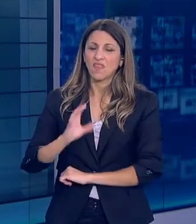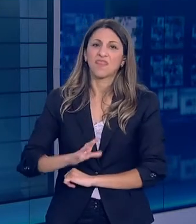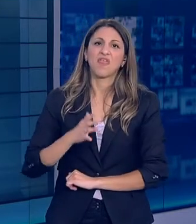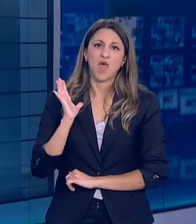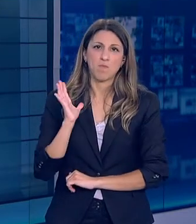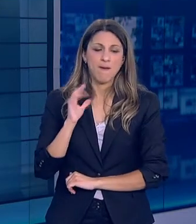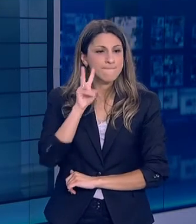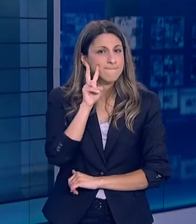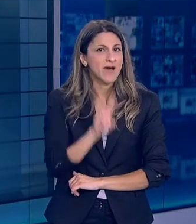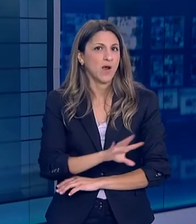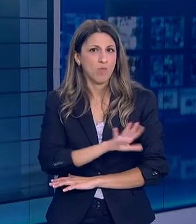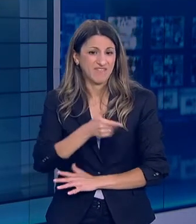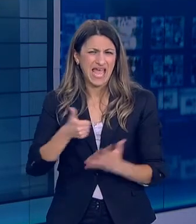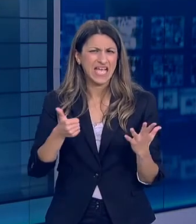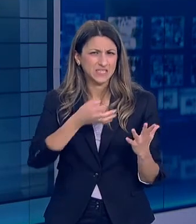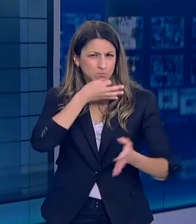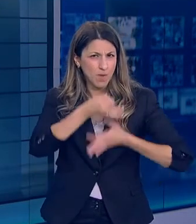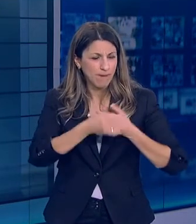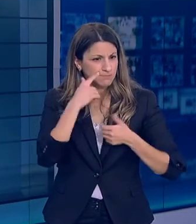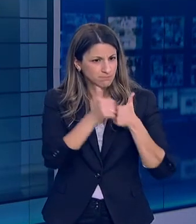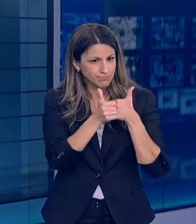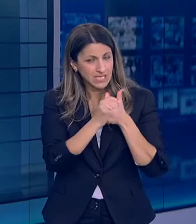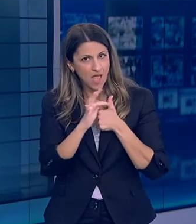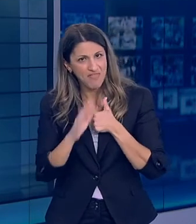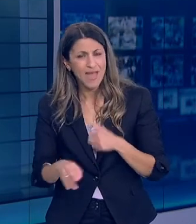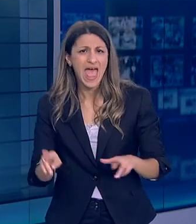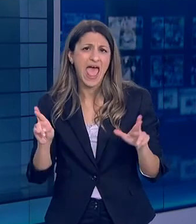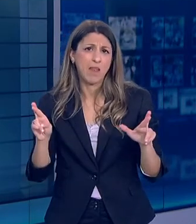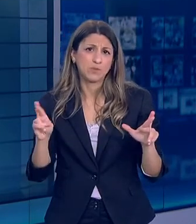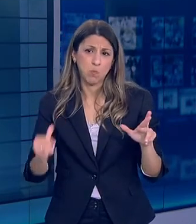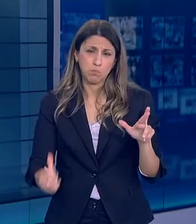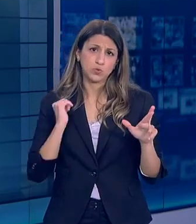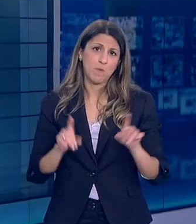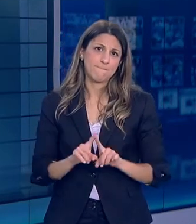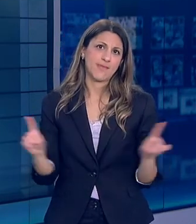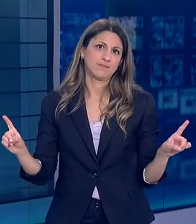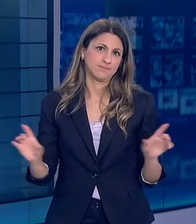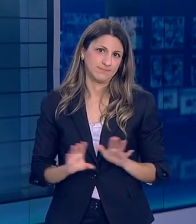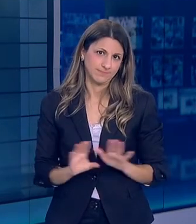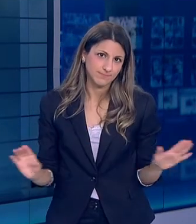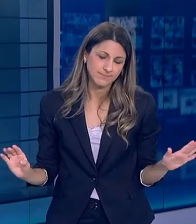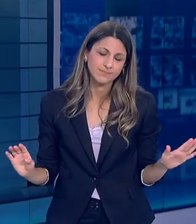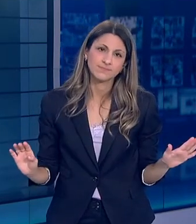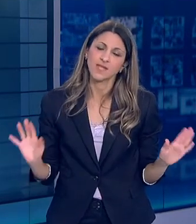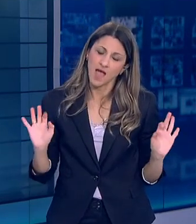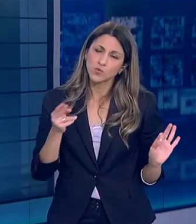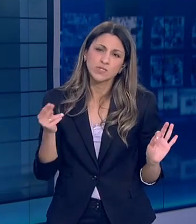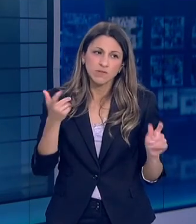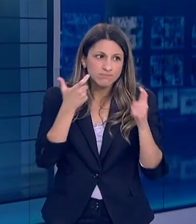Ελπίζω ότι δεν θα συμβεί Αλλά είμαστε σε επαγρύπνηση Αυτό σημαίνει να είσαι σε